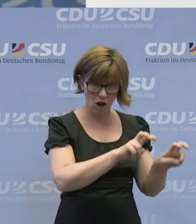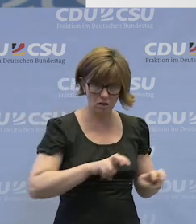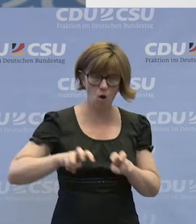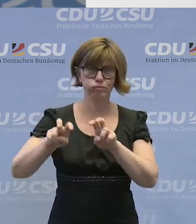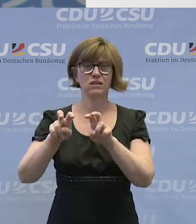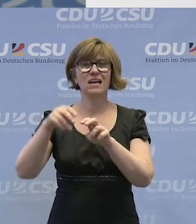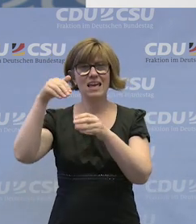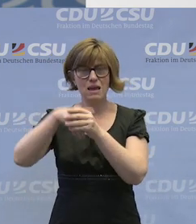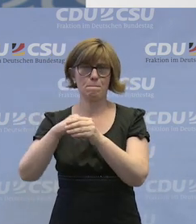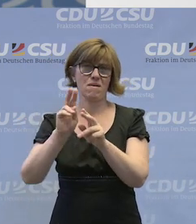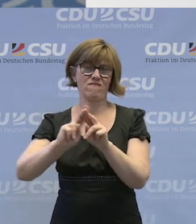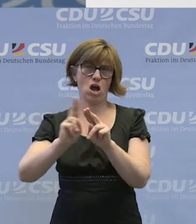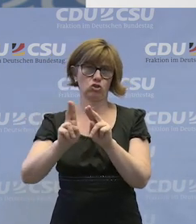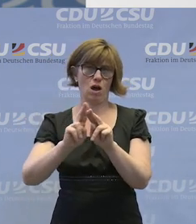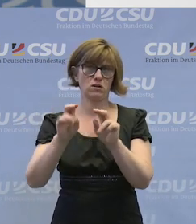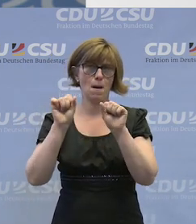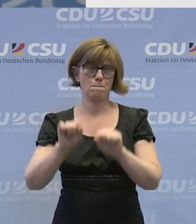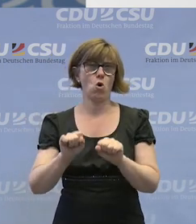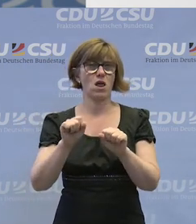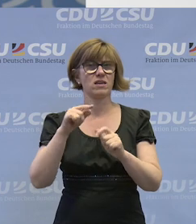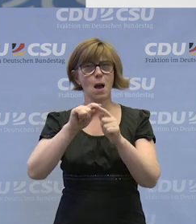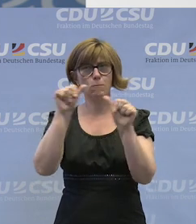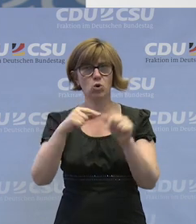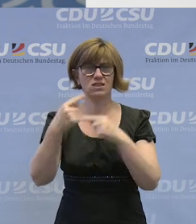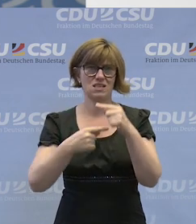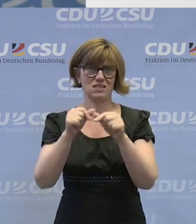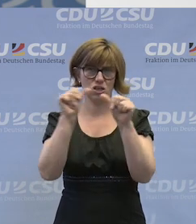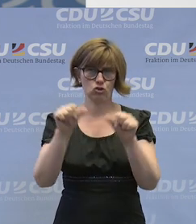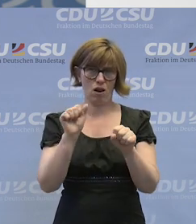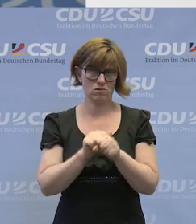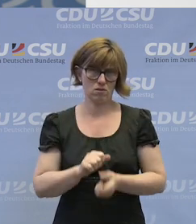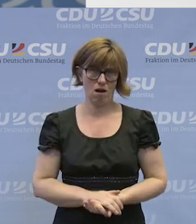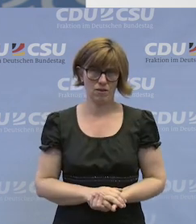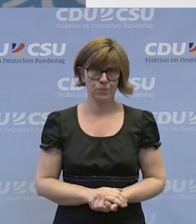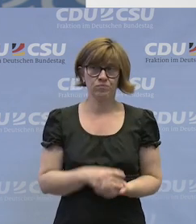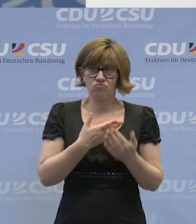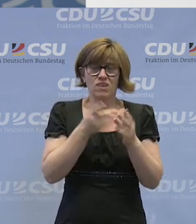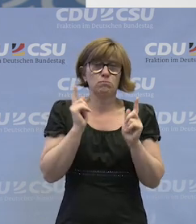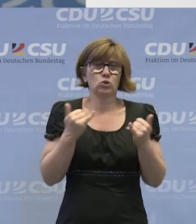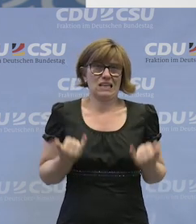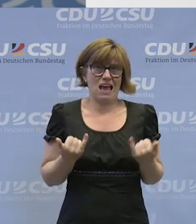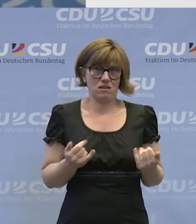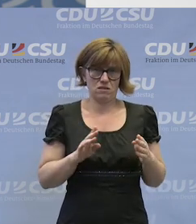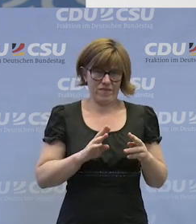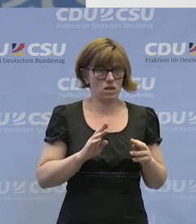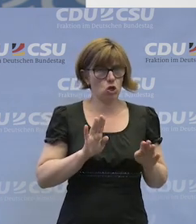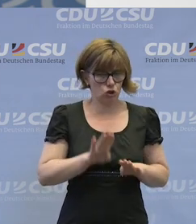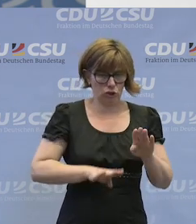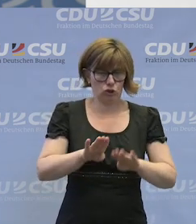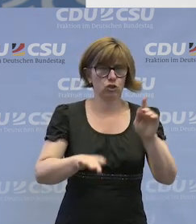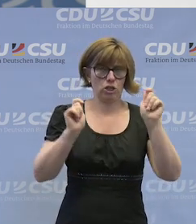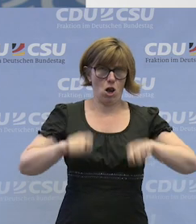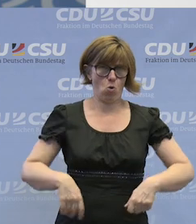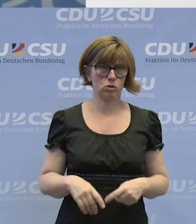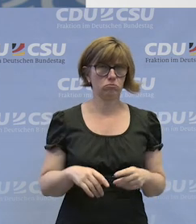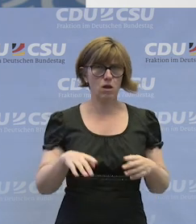im System der Werkstatt so gut wie möglich Prozesse gestaltet werden können. Und das müssen wir, glaube ich, jetzt nach und nach angehen. Das ist eine